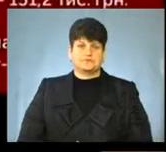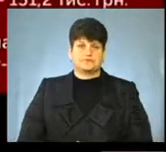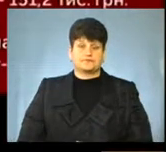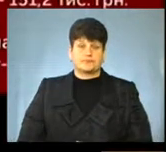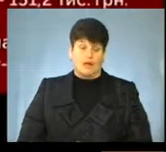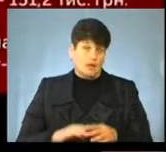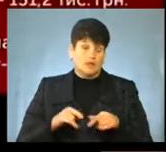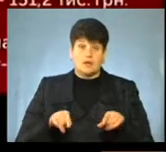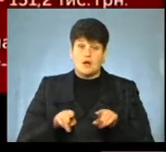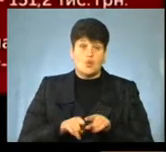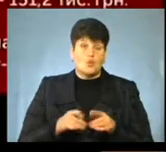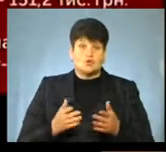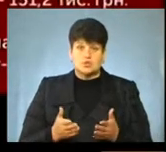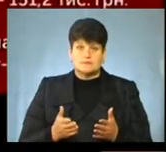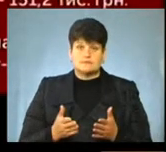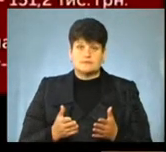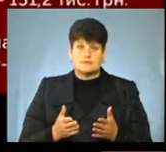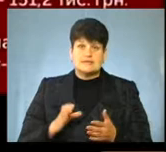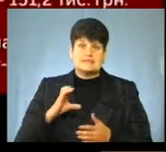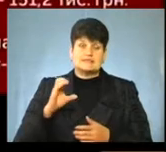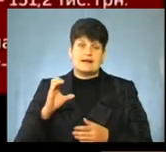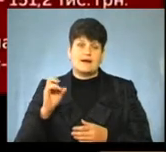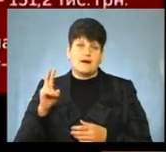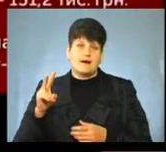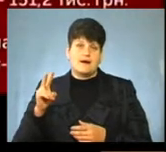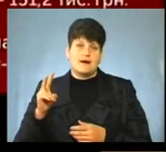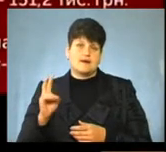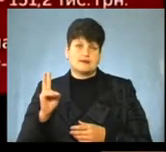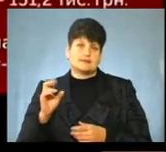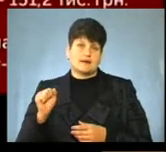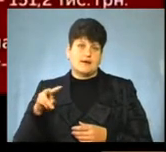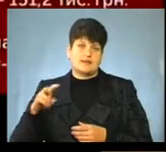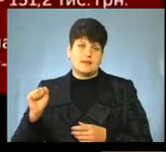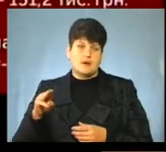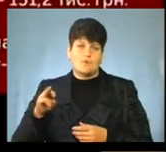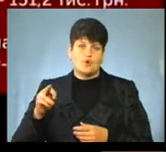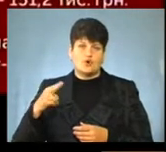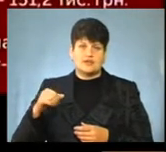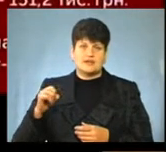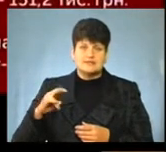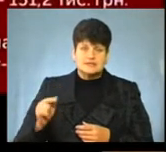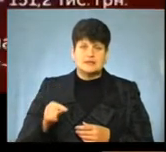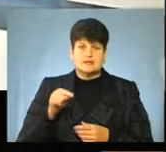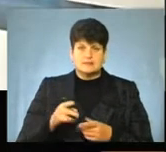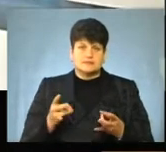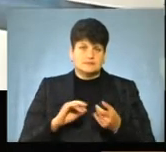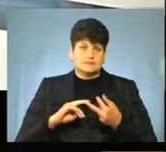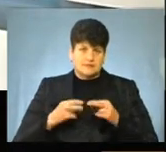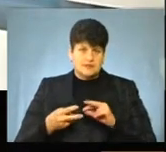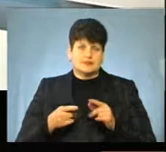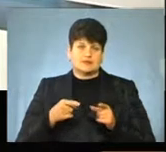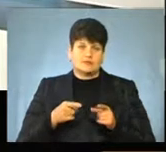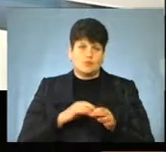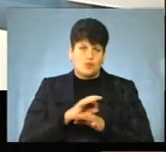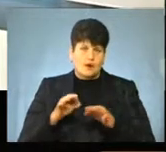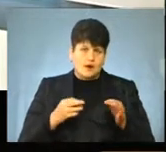Ну і також Скалаподільська об'єднана територіальна громада здійснює заміну проєктних заявок, тому що є